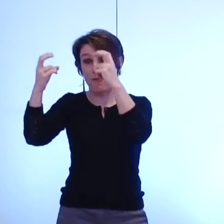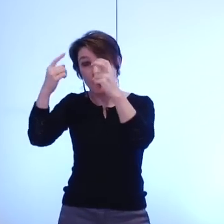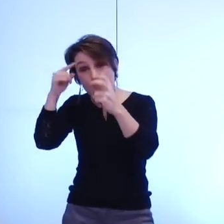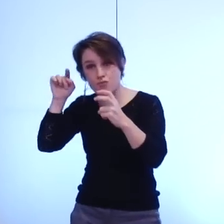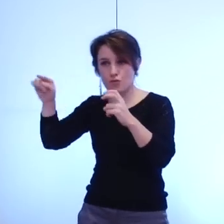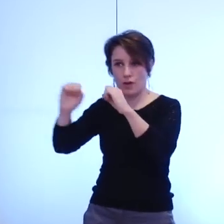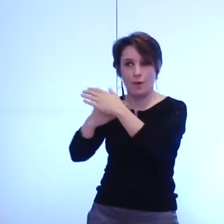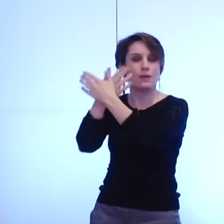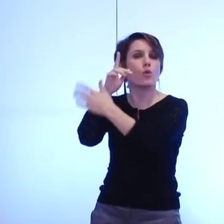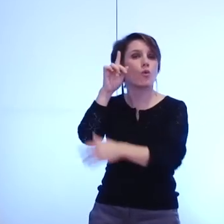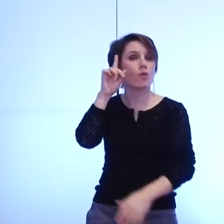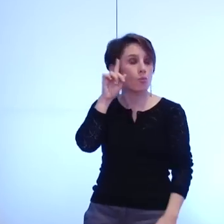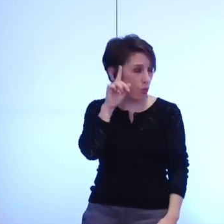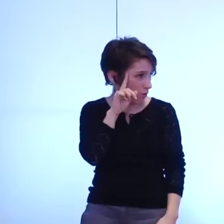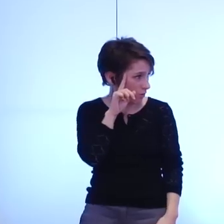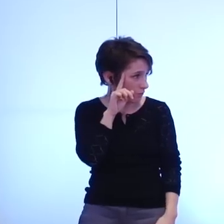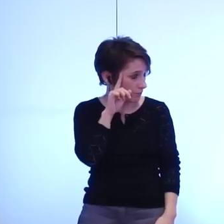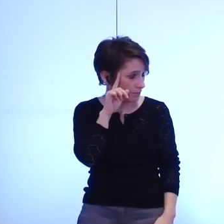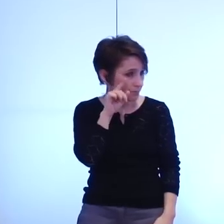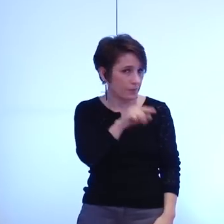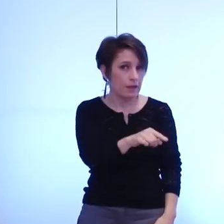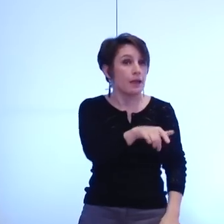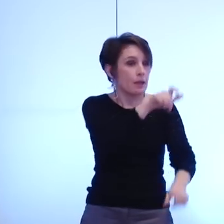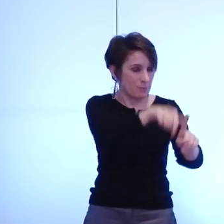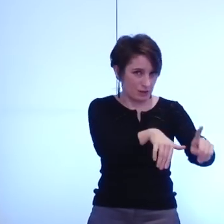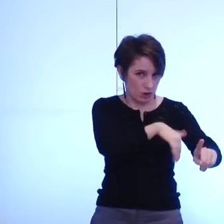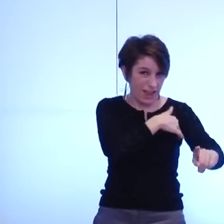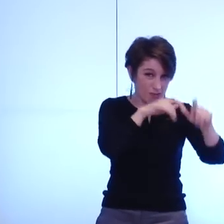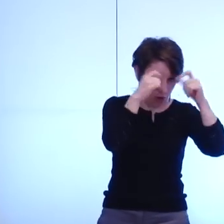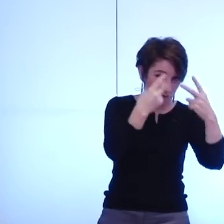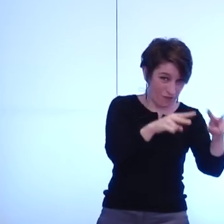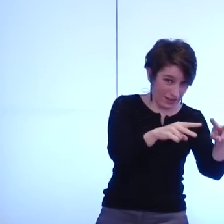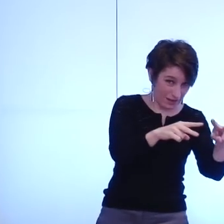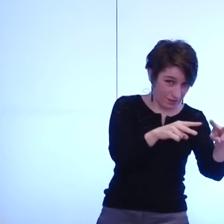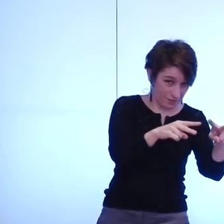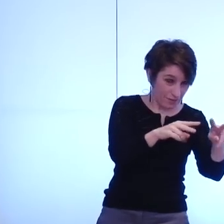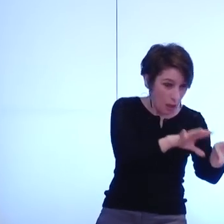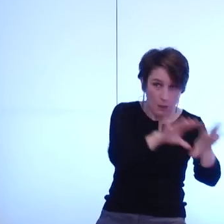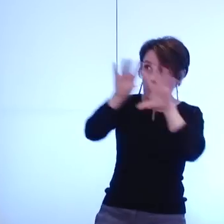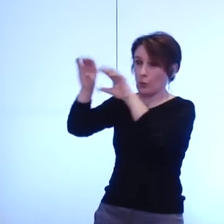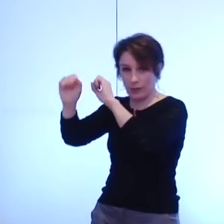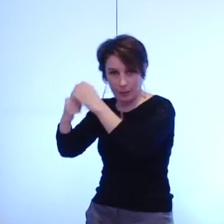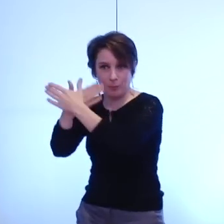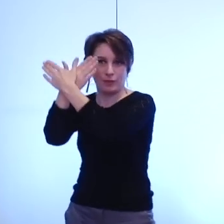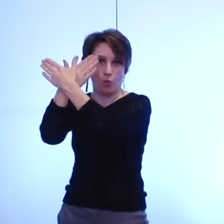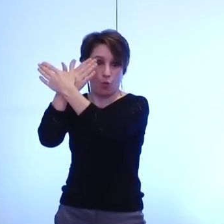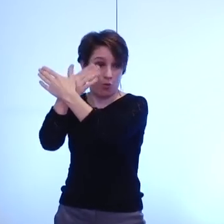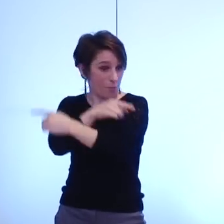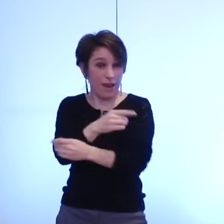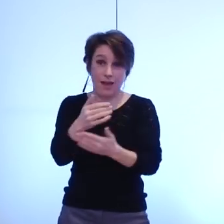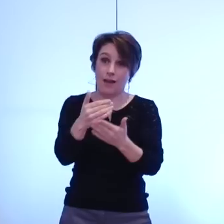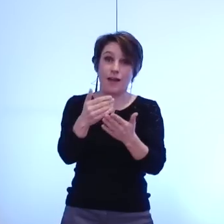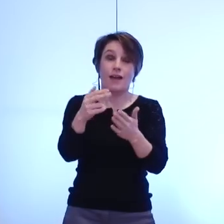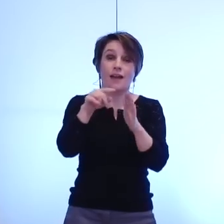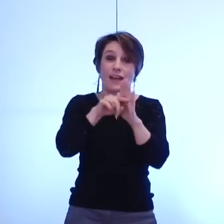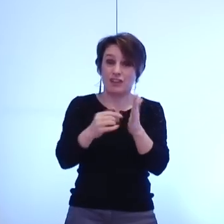différentiel de la rémunération entre l'agent qui travaillait à la ville et qui va être transféré à la métro du fait de l'augmentation de son régime